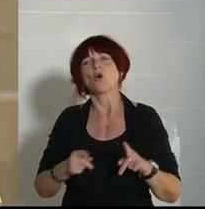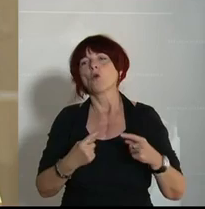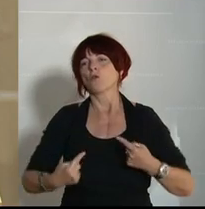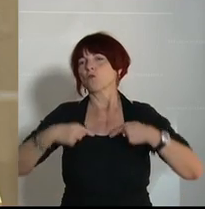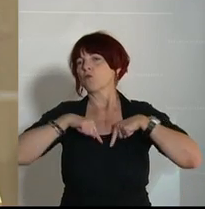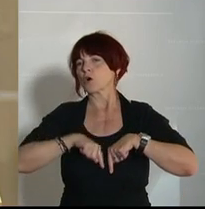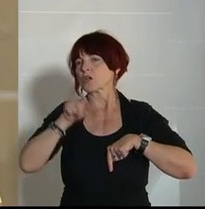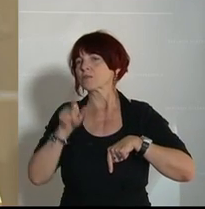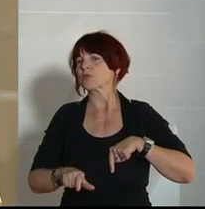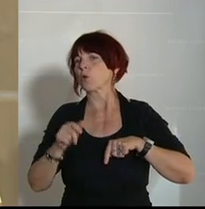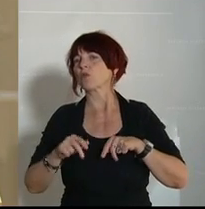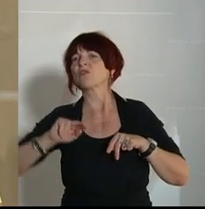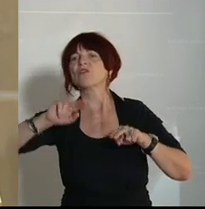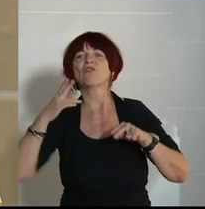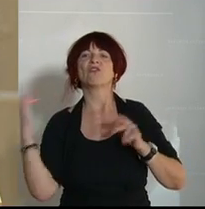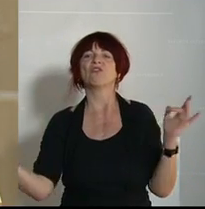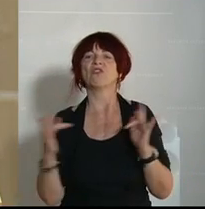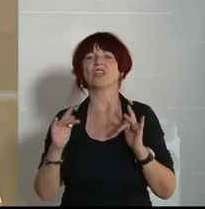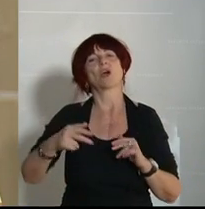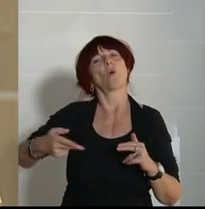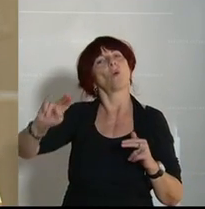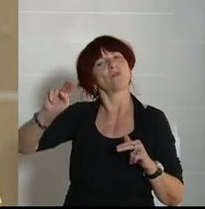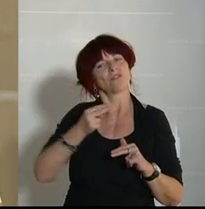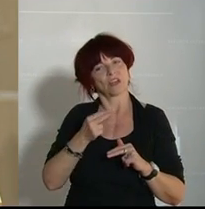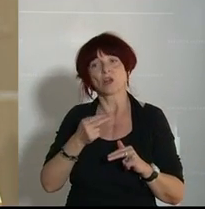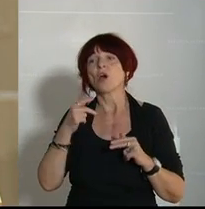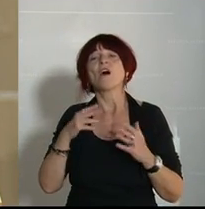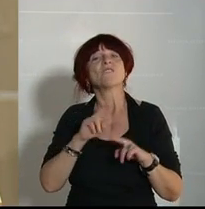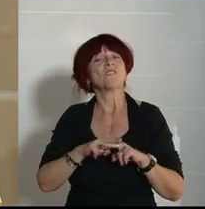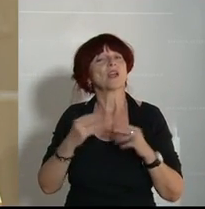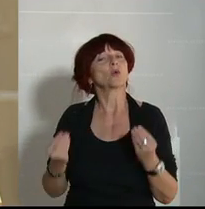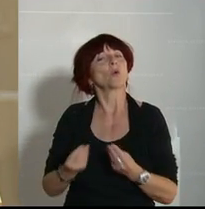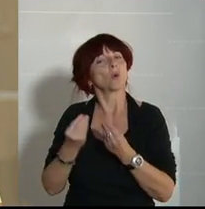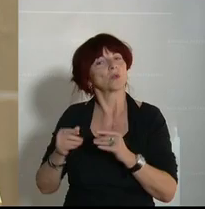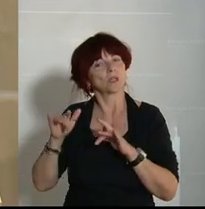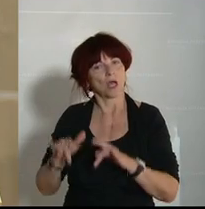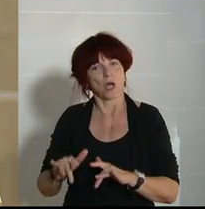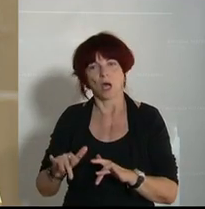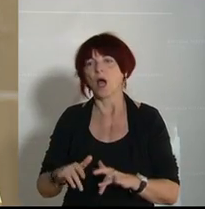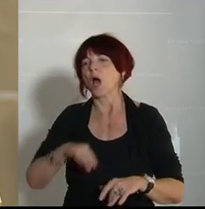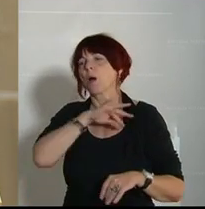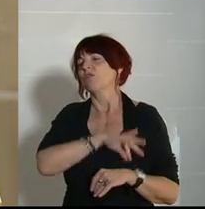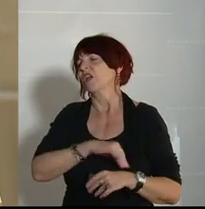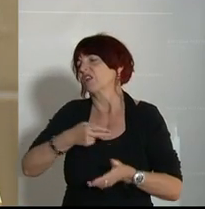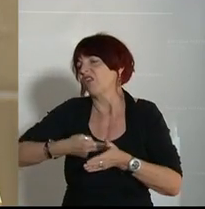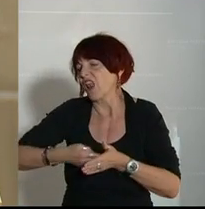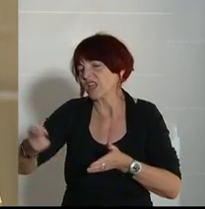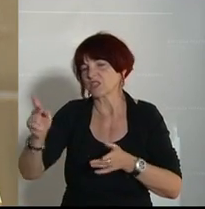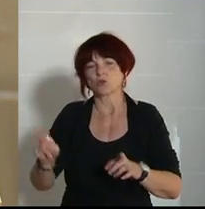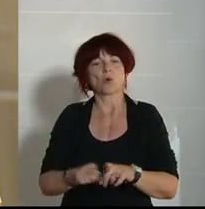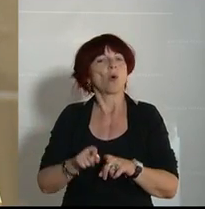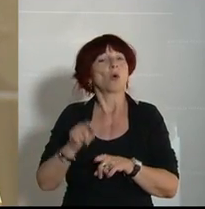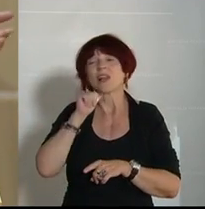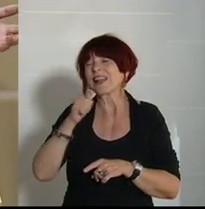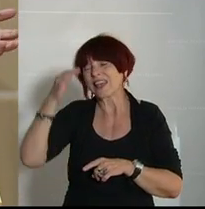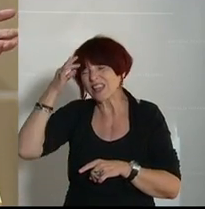Grund vorliegt. Ein solcher Grund ist namentlich grobe Pflichtverletzung, Unfähigkeit zur ordnungsgemäßen Geschäftsführung.